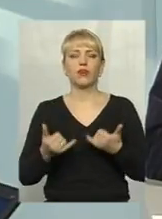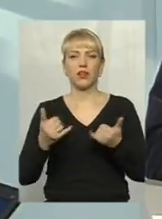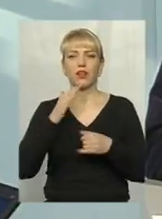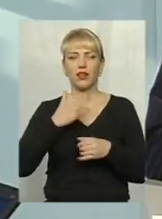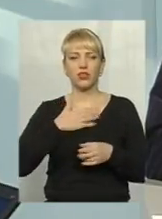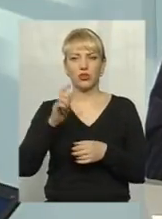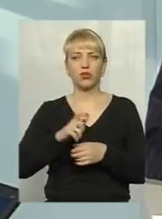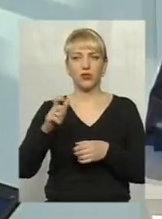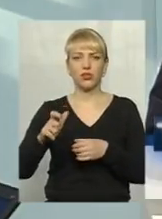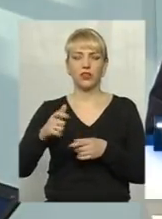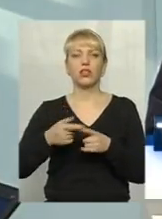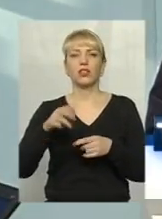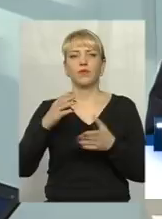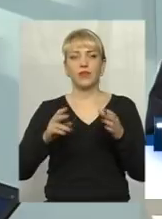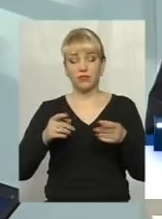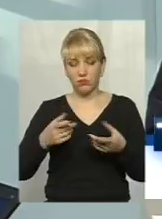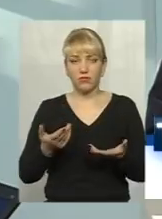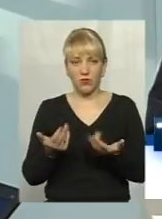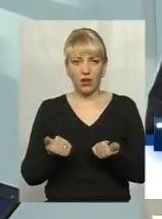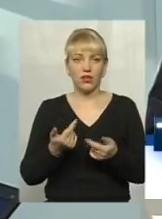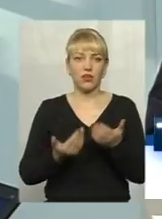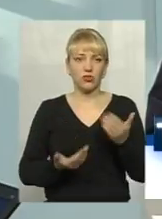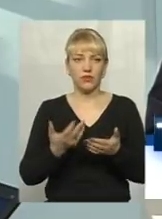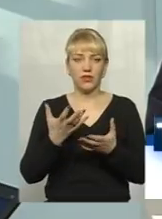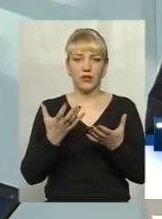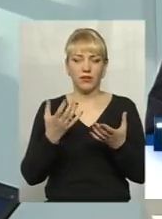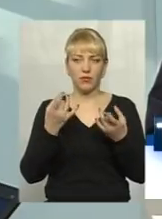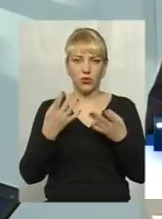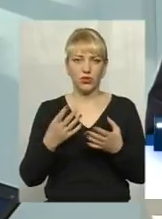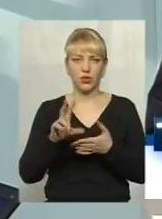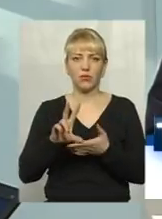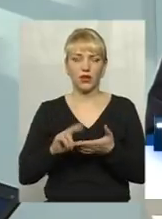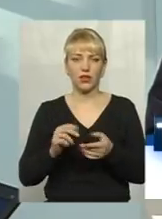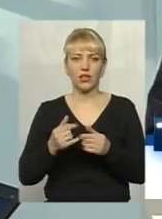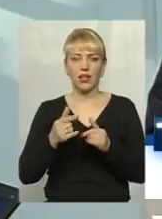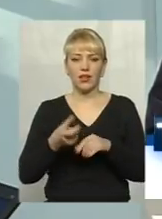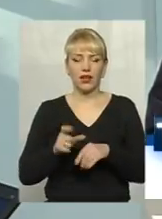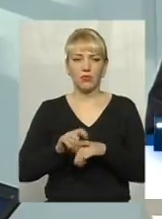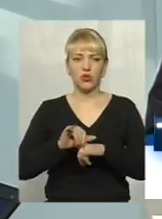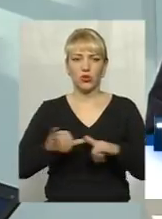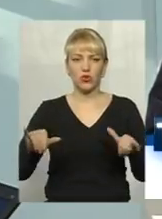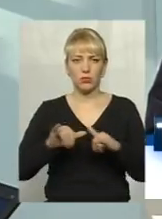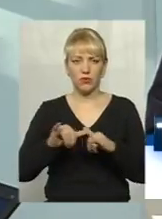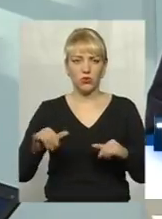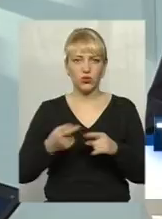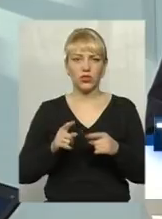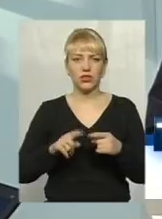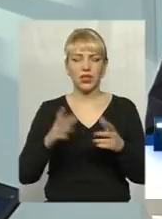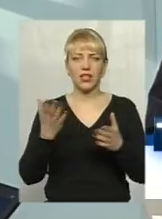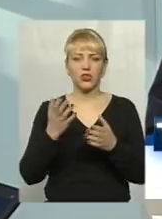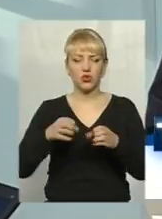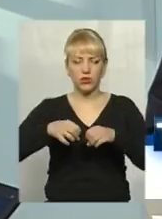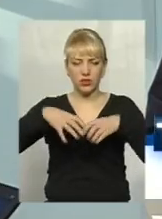то, звичайно, якщо, візьмемо простий приклад, найбільш розповсюджений, загорівся чи задимівся телевізор.